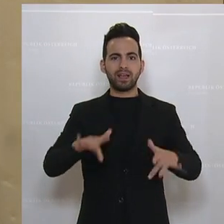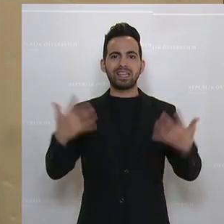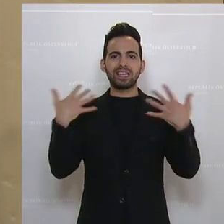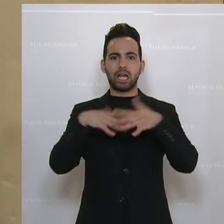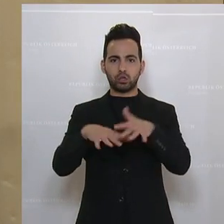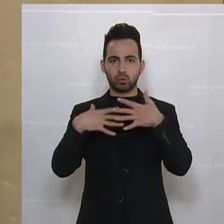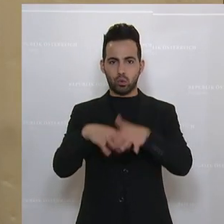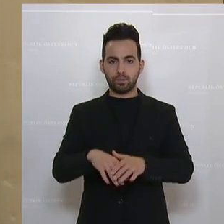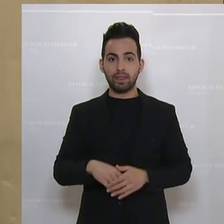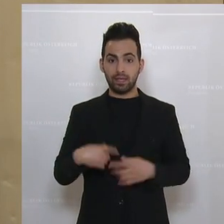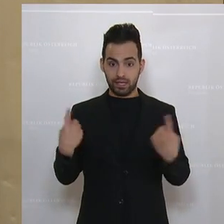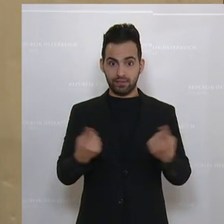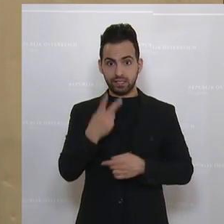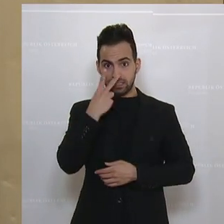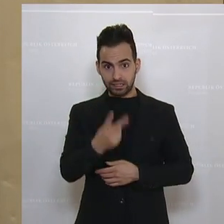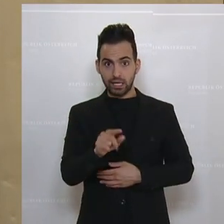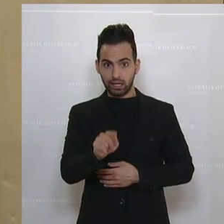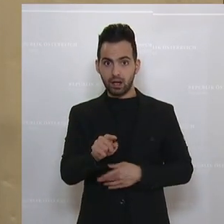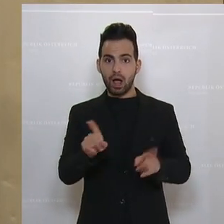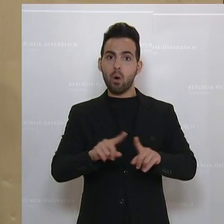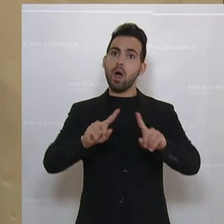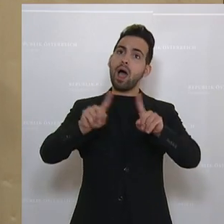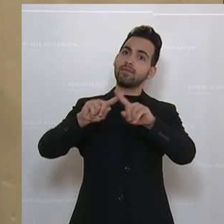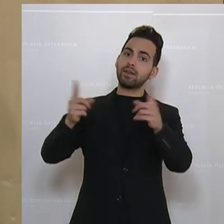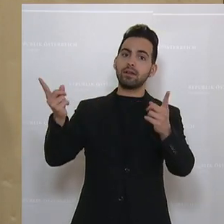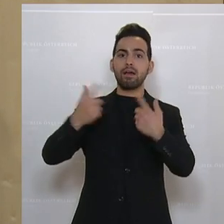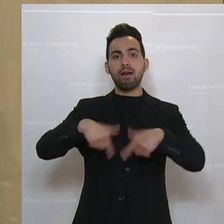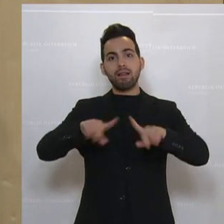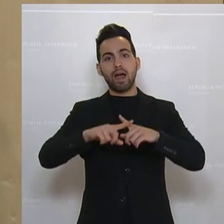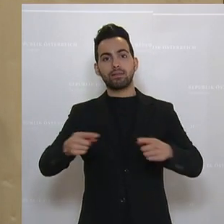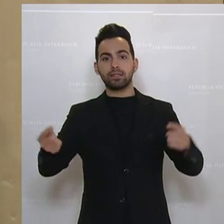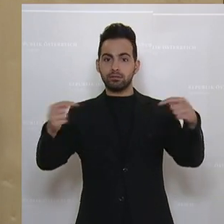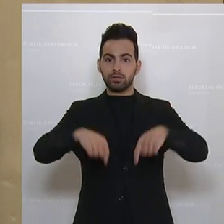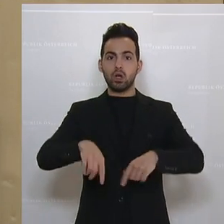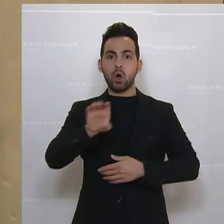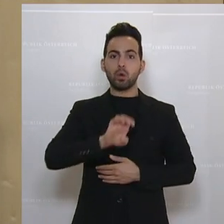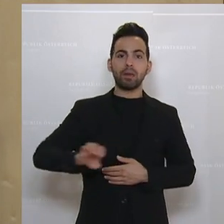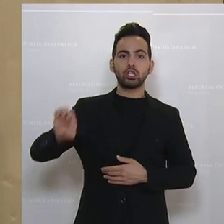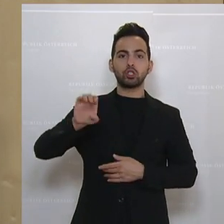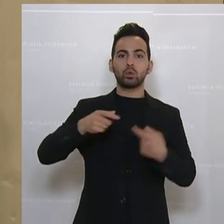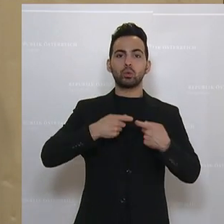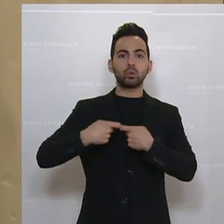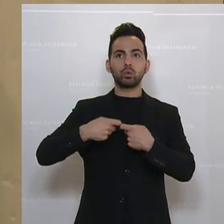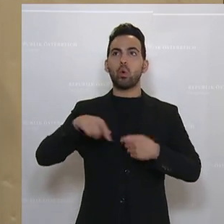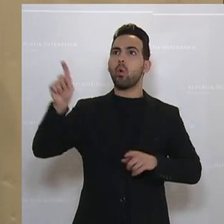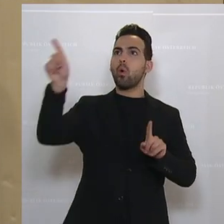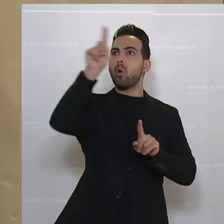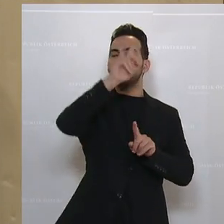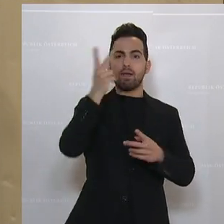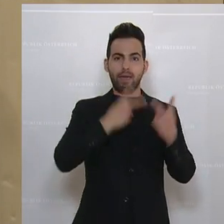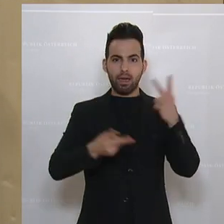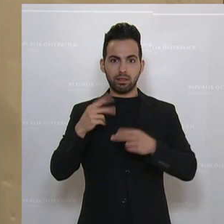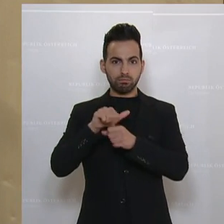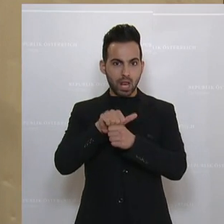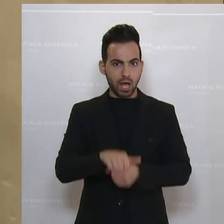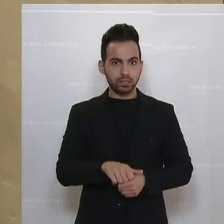haben. Und hier sehen wir auch, dass auch andere Länder in der Europäischen Union, die ähnlich belastet sind und waren